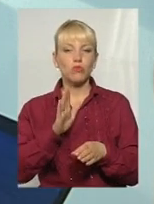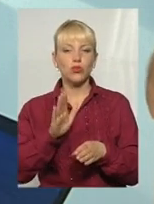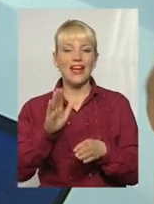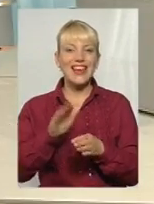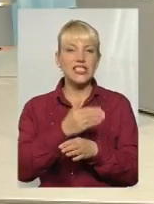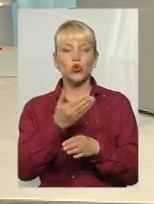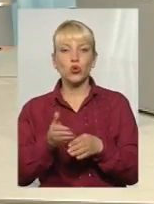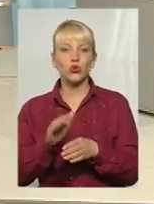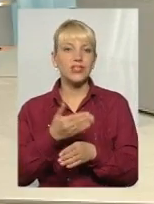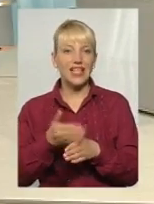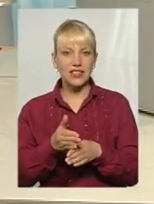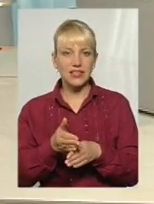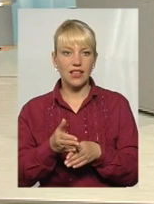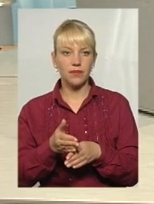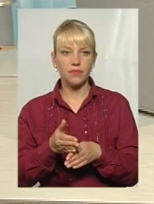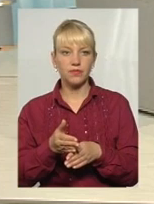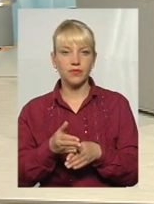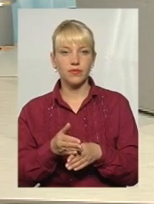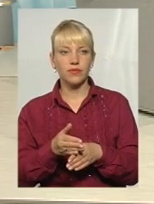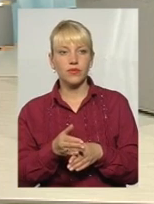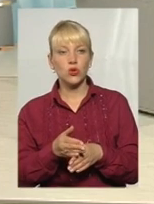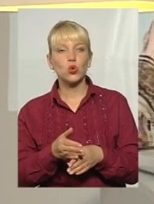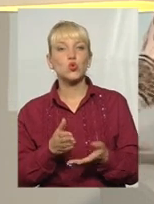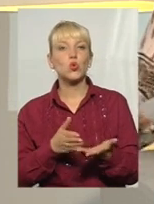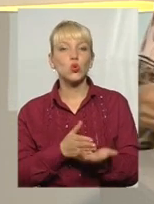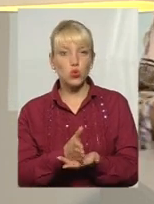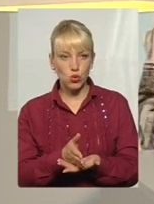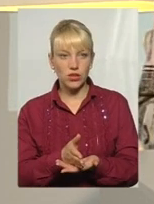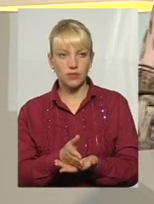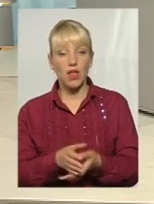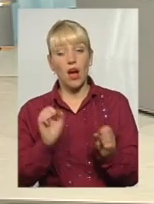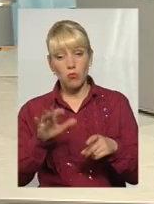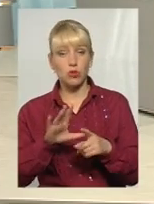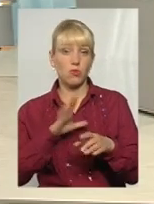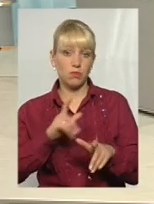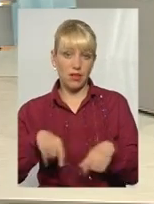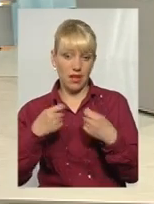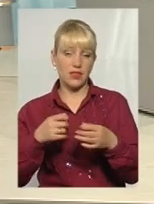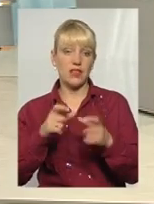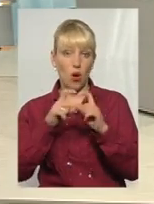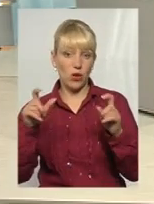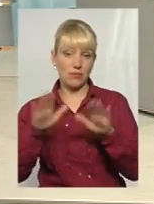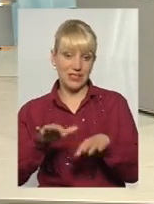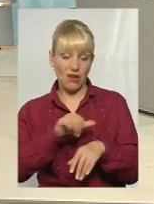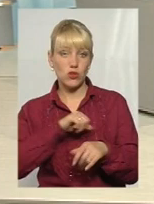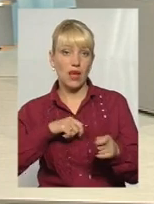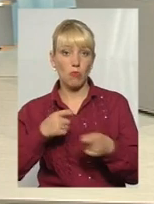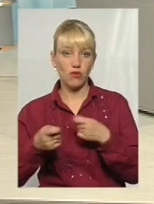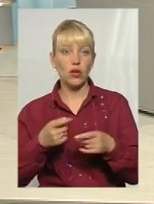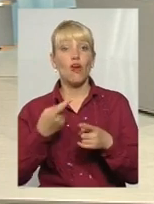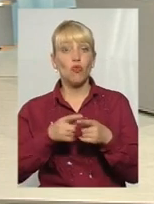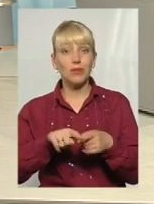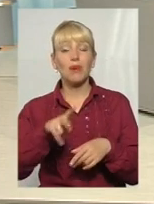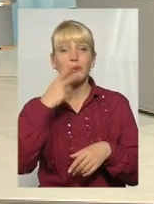скажімо, Тому, можливо, віддати на органи місцевого самоврядування, вирішити це питання? Тому ми якраз передбачимо оцю